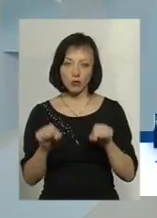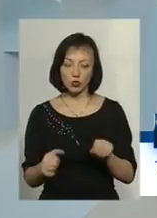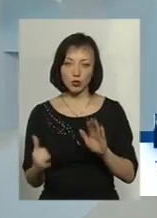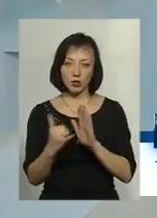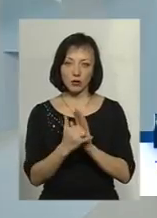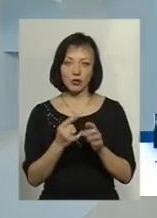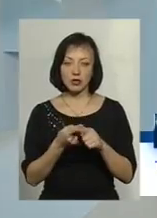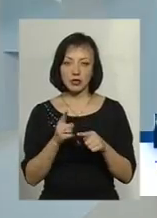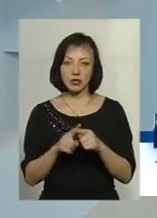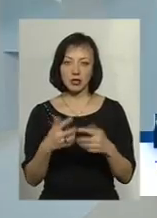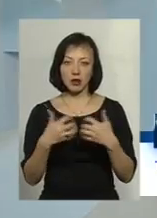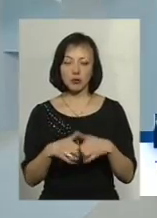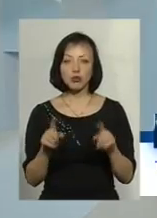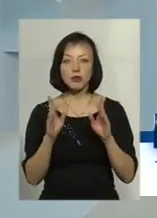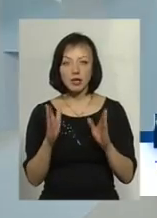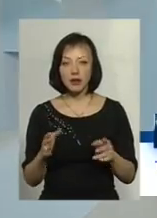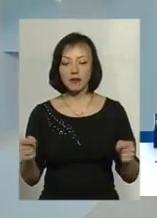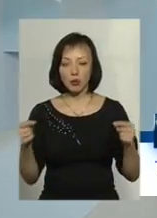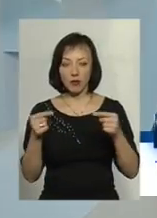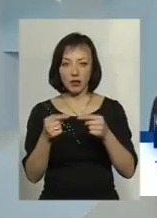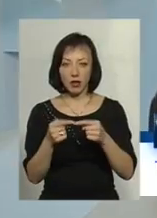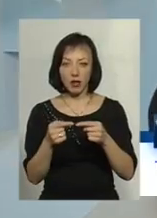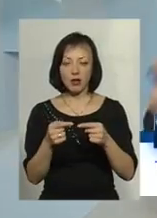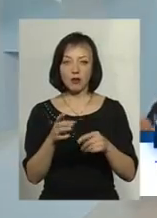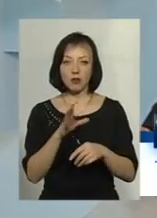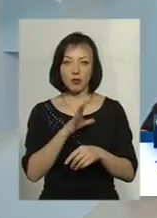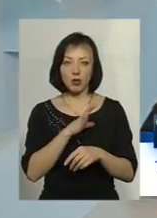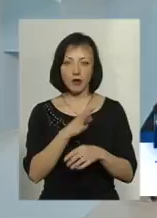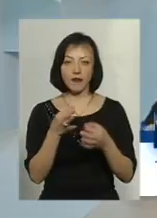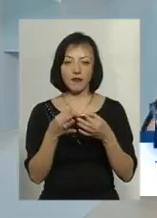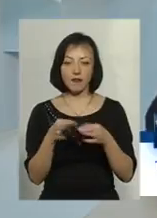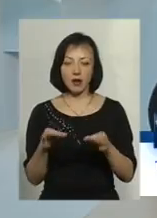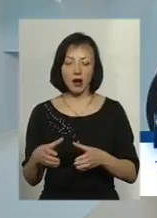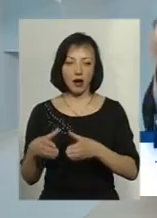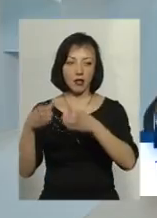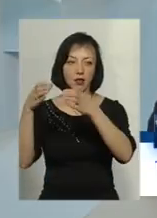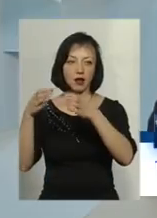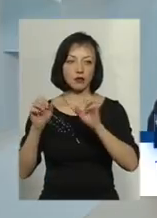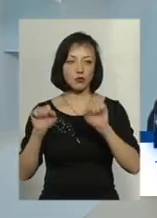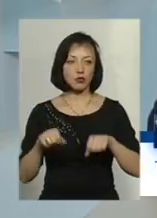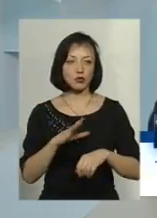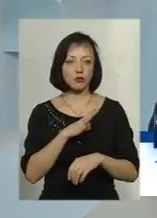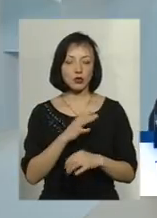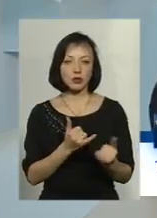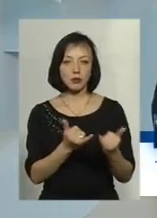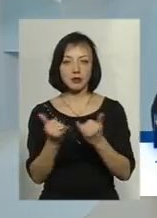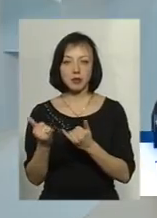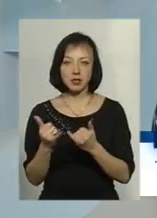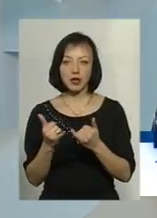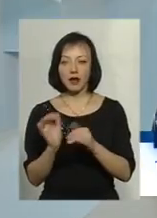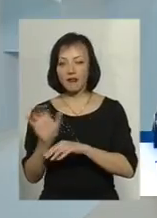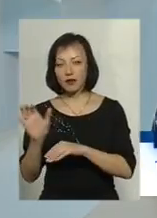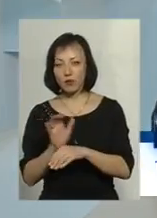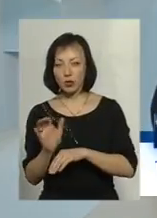газові приводи, аби вони відповідали, були вільні канали, щоб можна було забезпечити і відвод